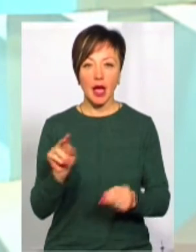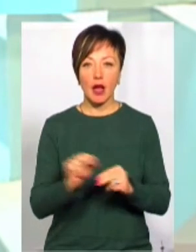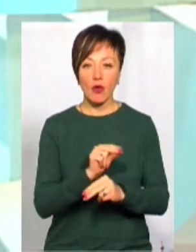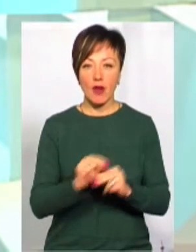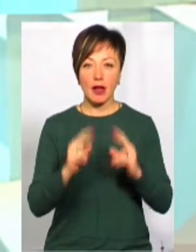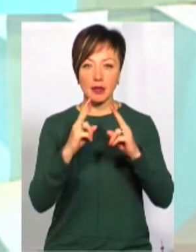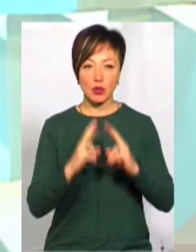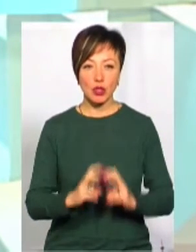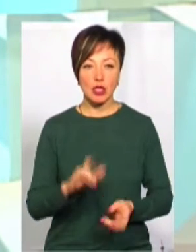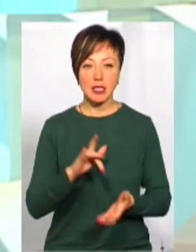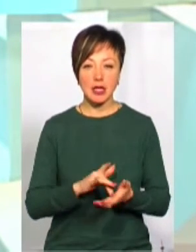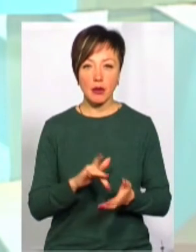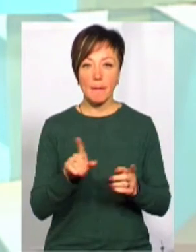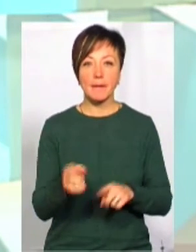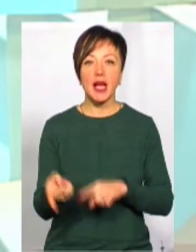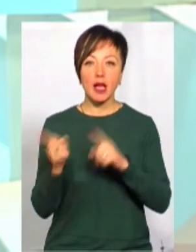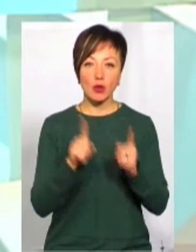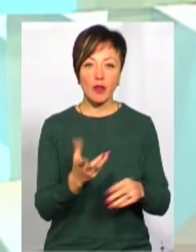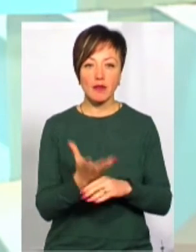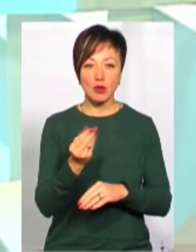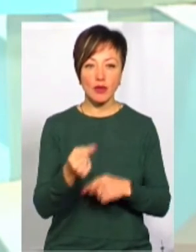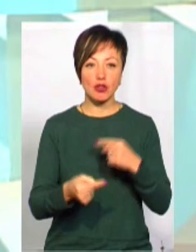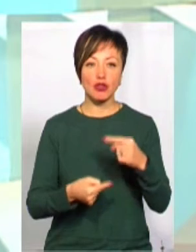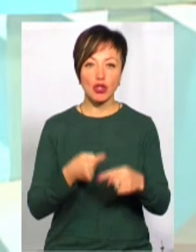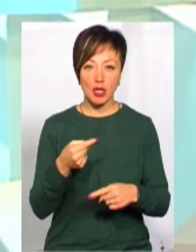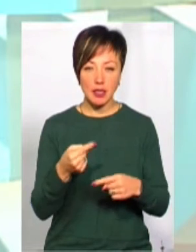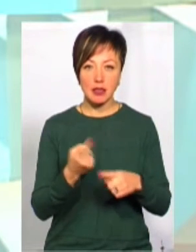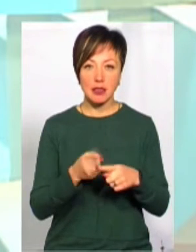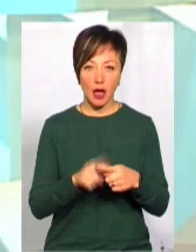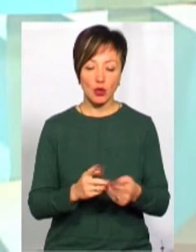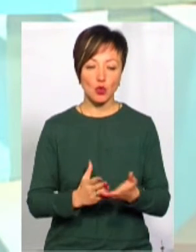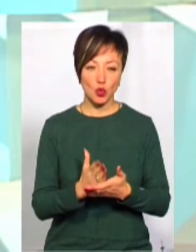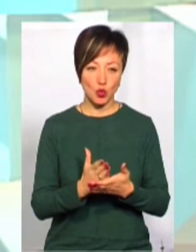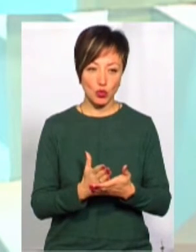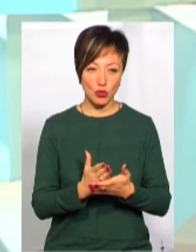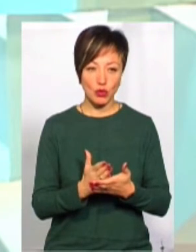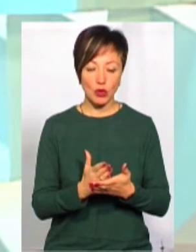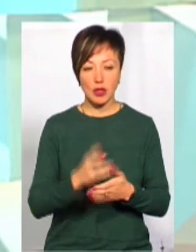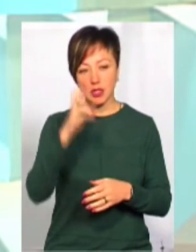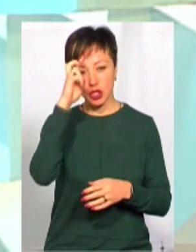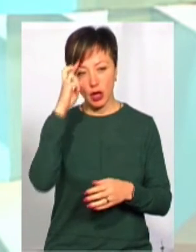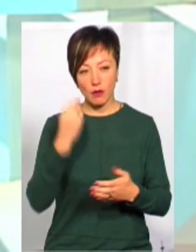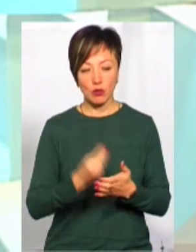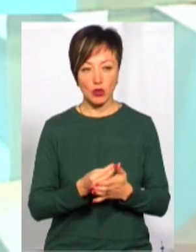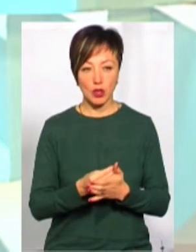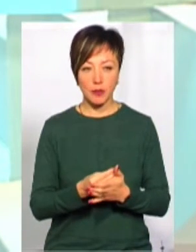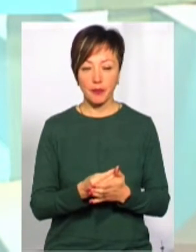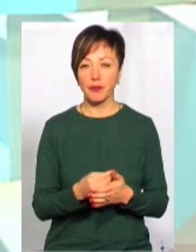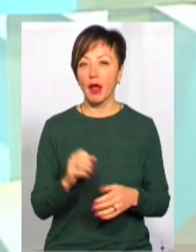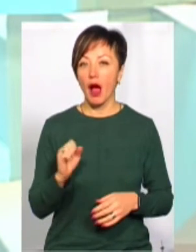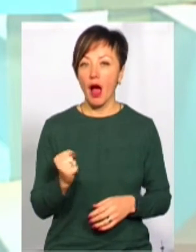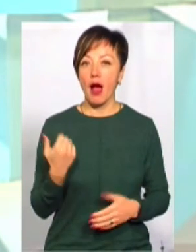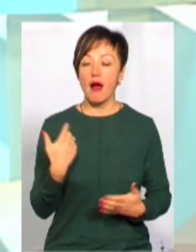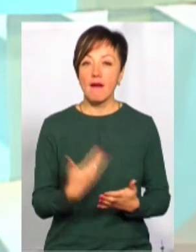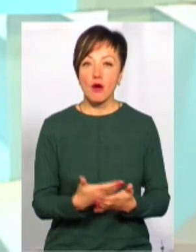лікувально-діагностичний центр. Вони перейдуть на фінансування через дану службу з державного бюджету. А от